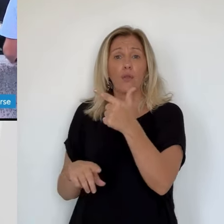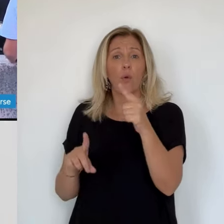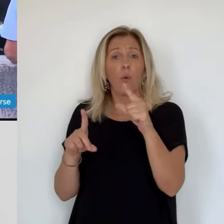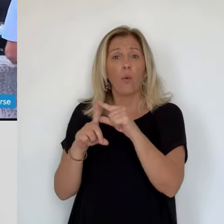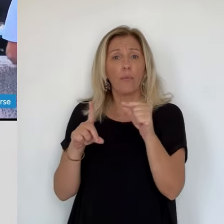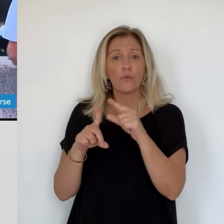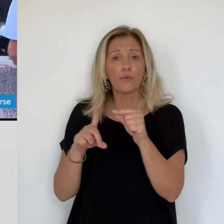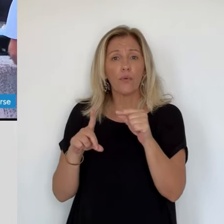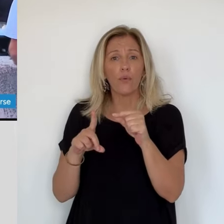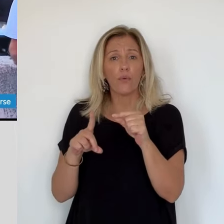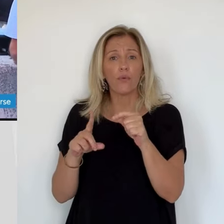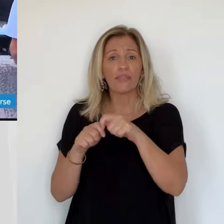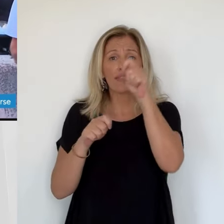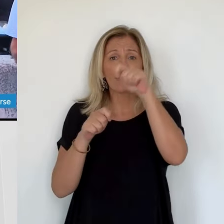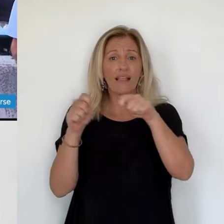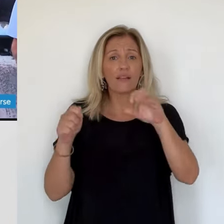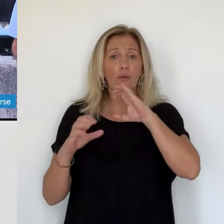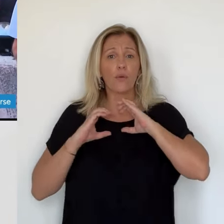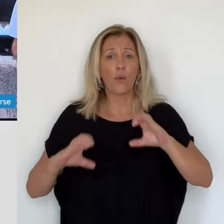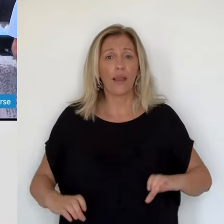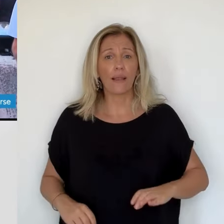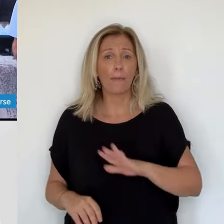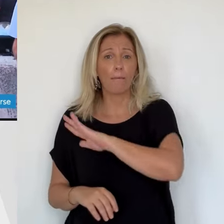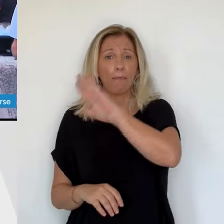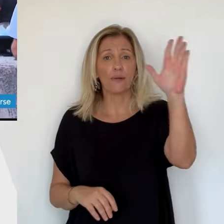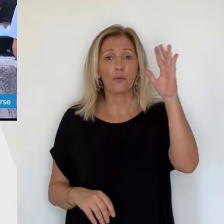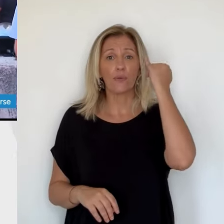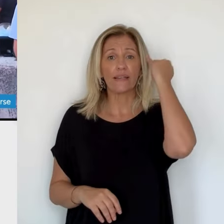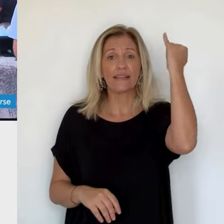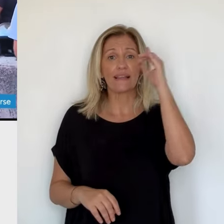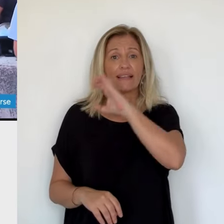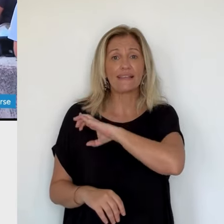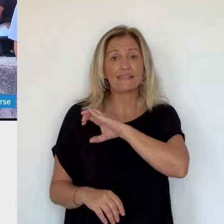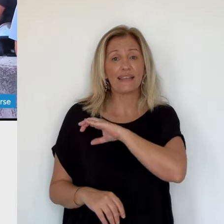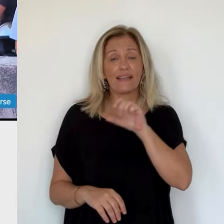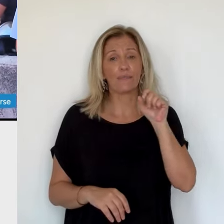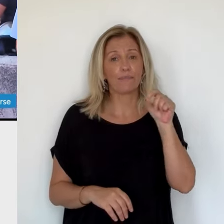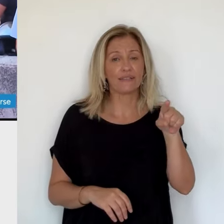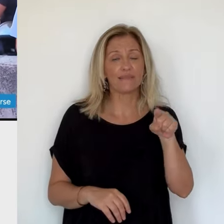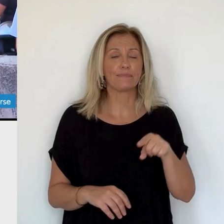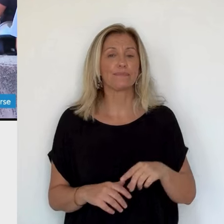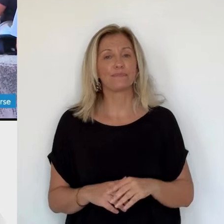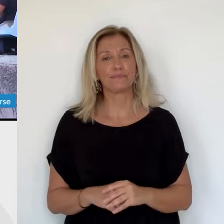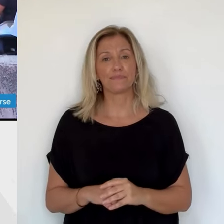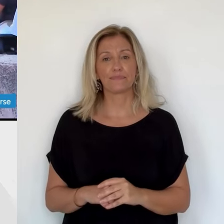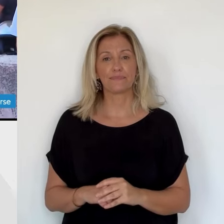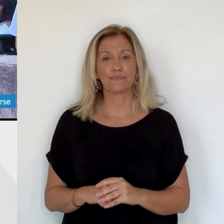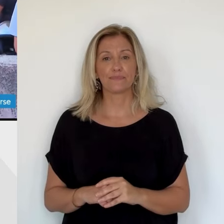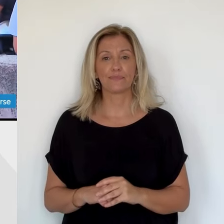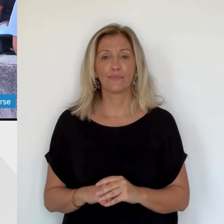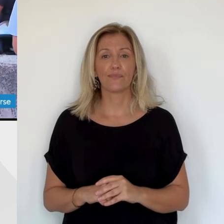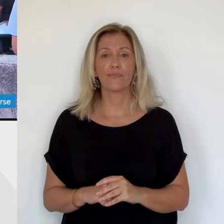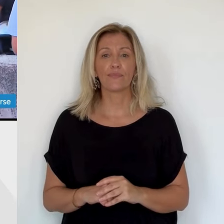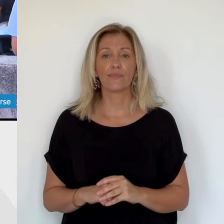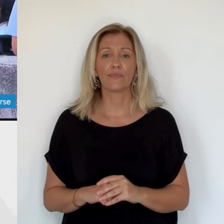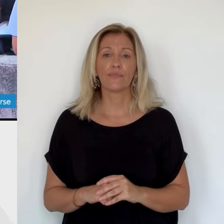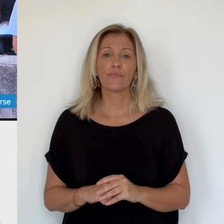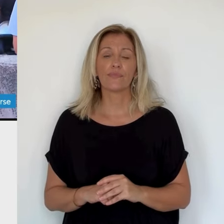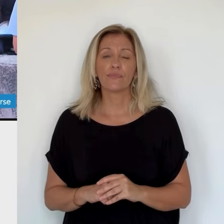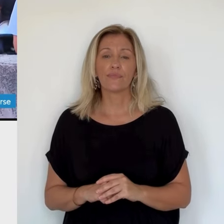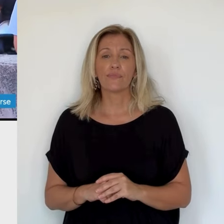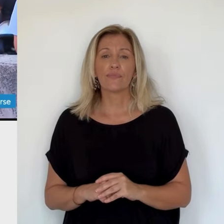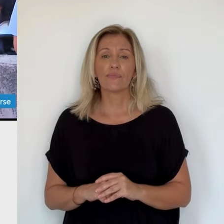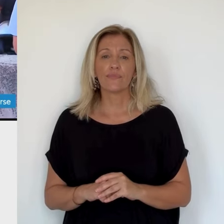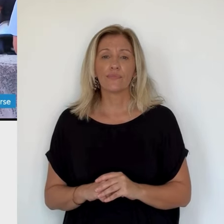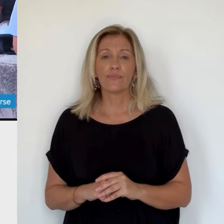sont pas toujours dans un état qui permet de sécuriser les portables. Ça nécessite également... Il y a possibilité aussi d'avoir des enveloppes